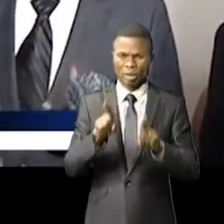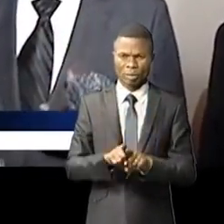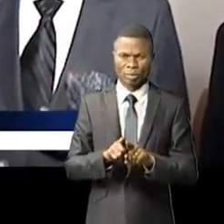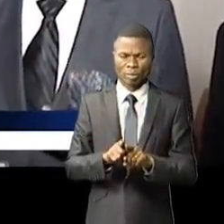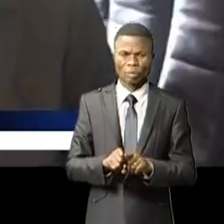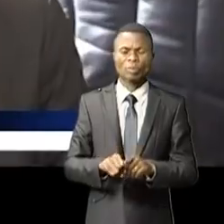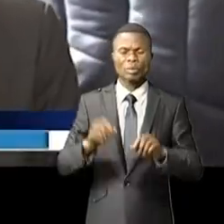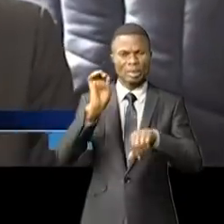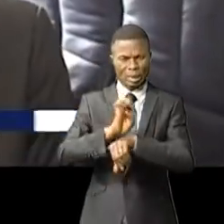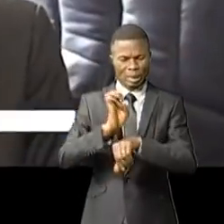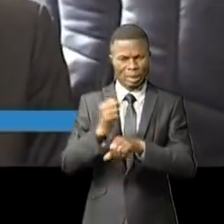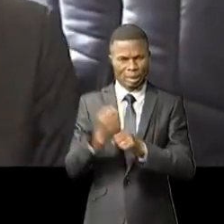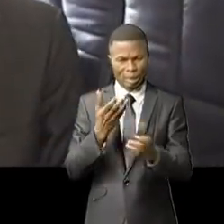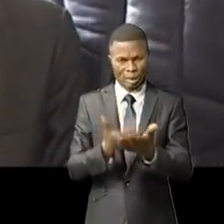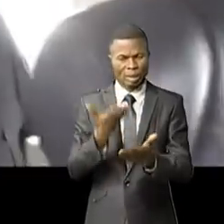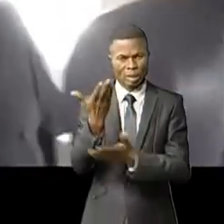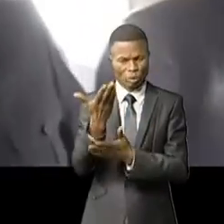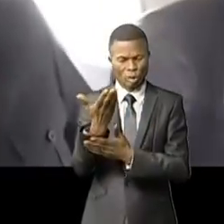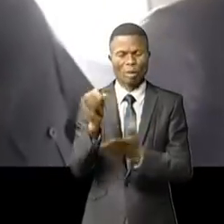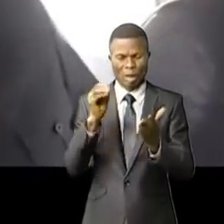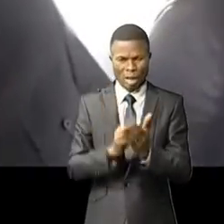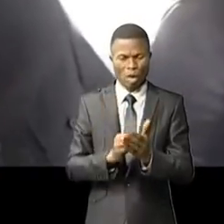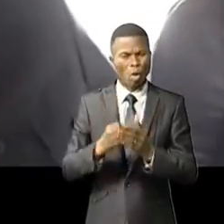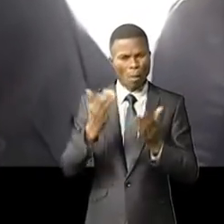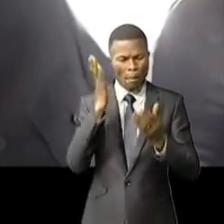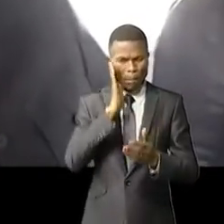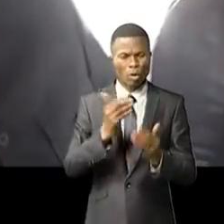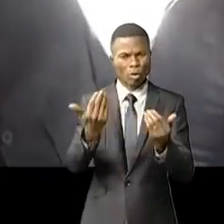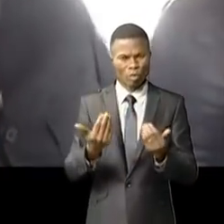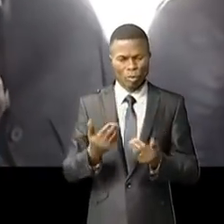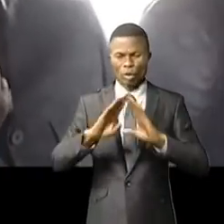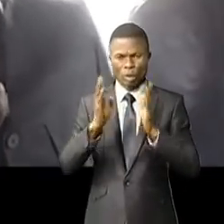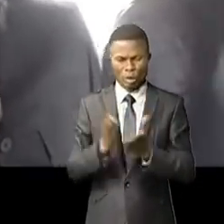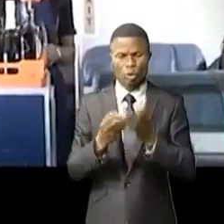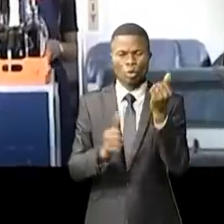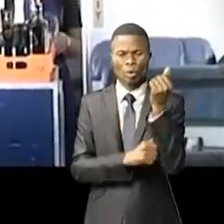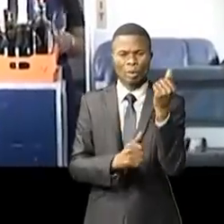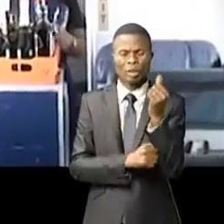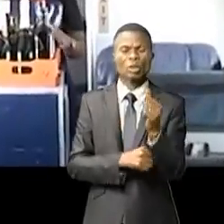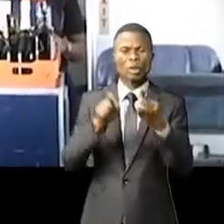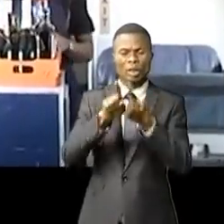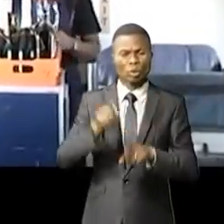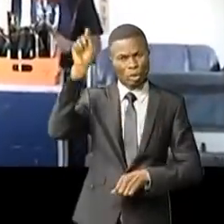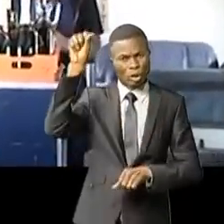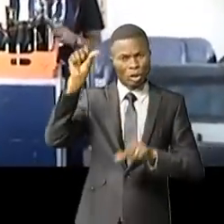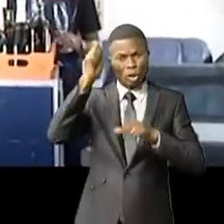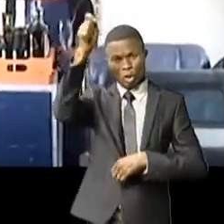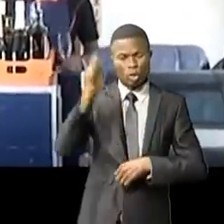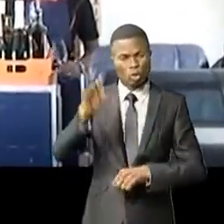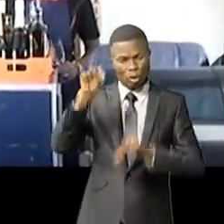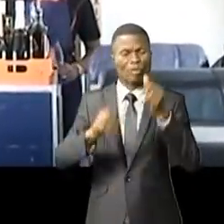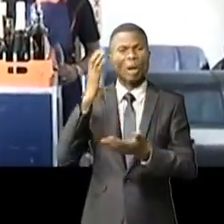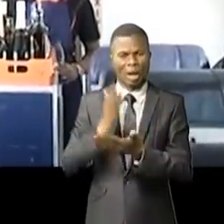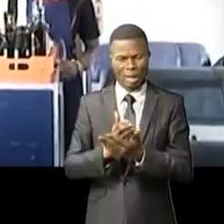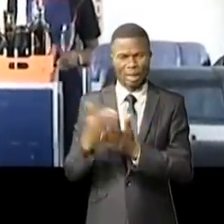confessions religieuses. Nous réitérons cette demande à ceux qui détiennent les armes. Nous leur demandons de déposer les armes